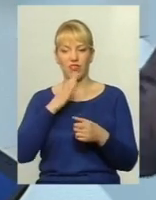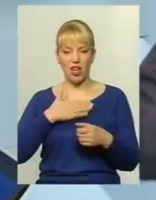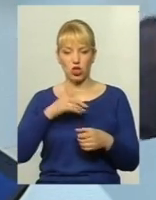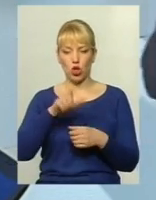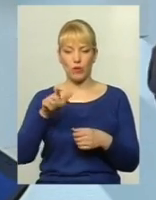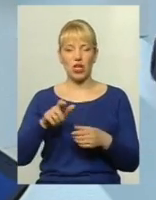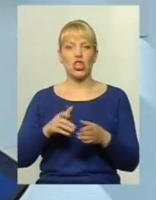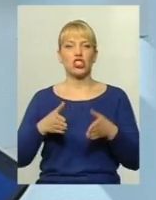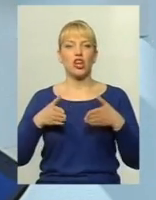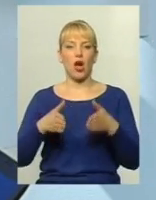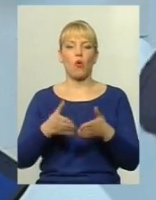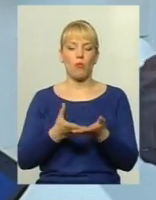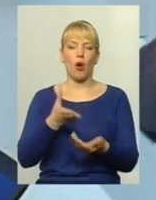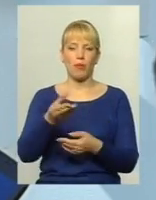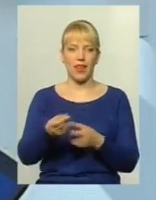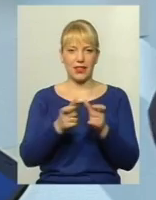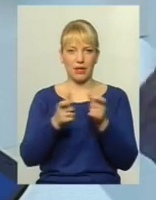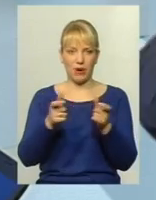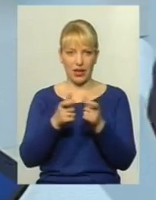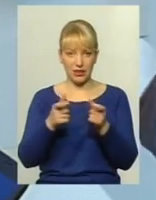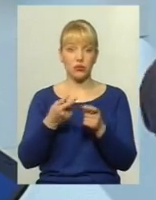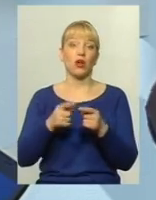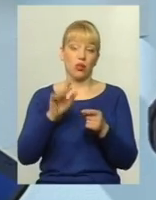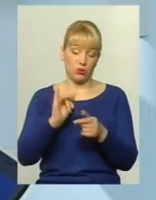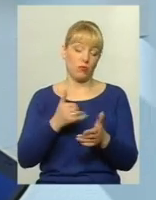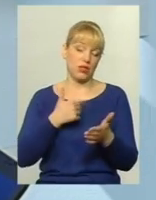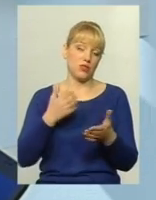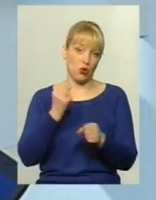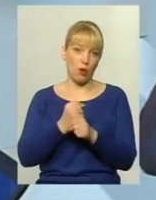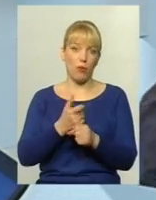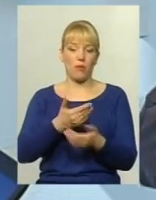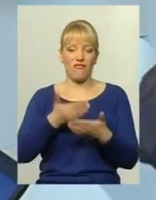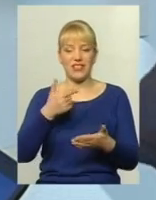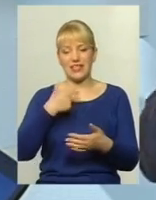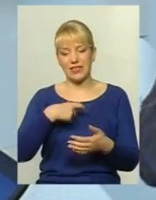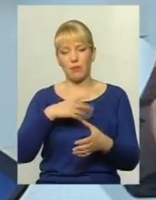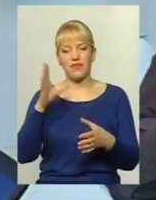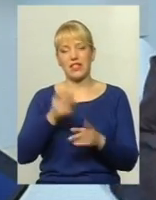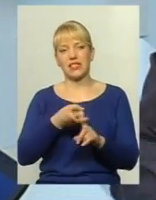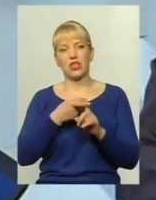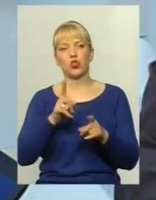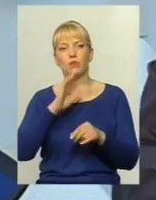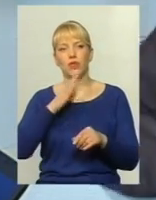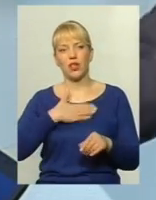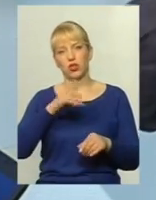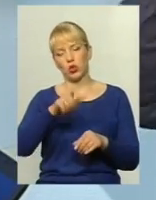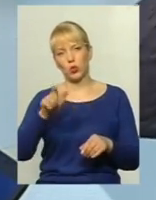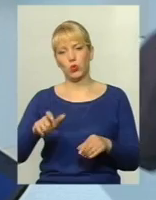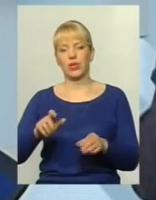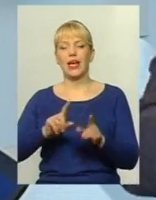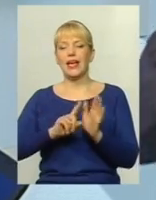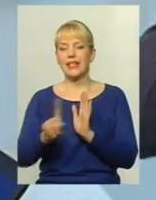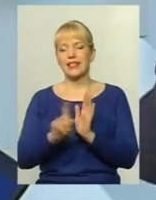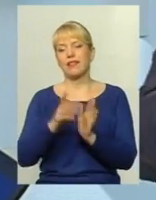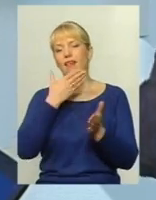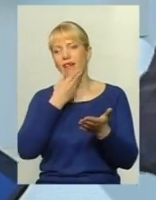шляхом оплати проїзду, і нам цього вистачить, звичайно, ми зробимо від себе все залежне для того, щоб наші мешканці в Хмельницькому їздили